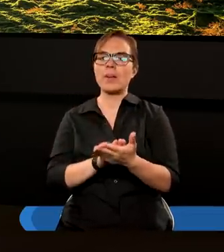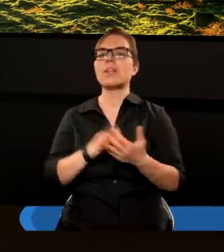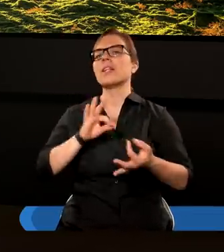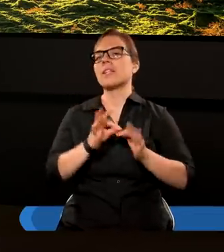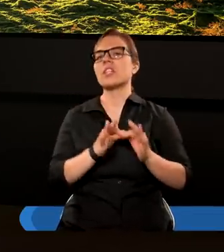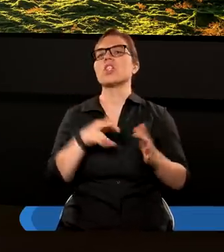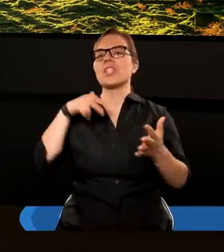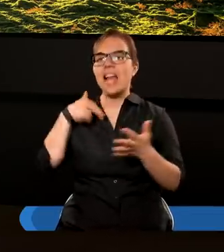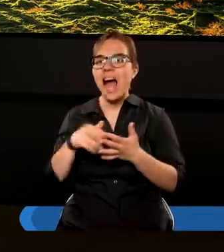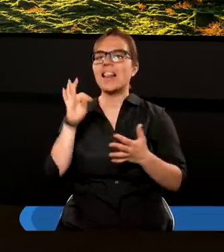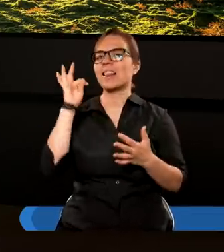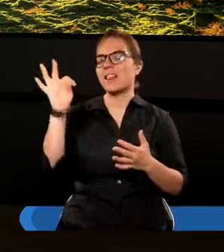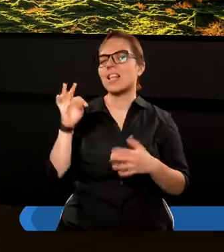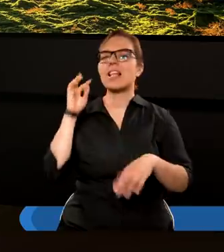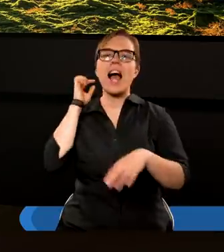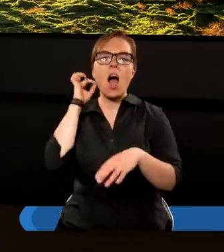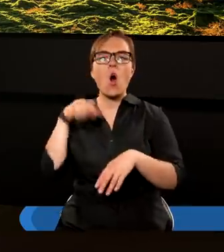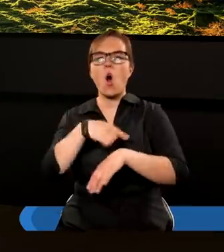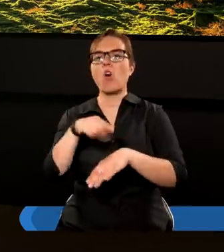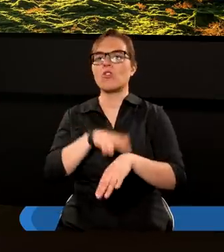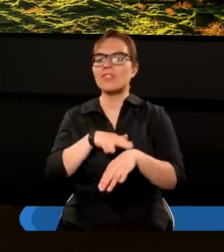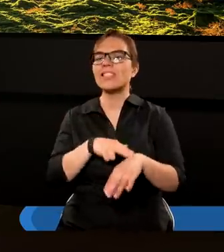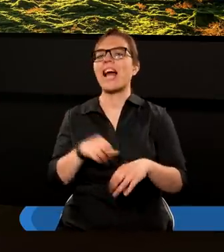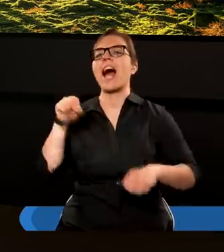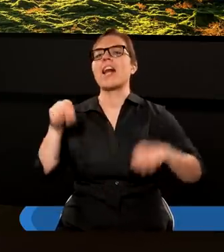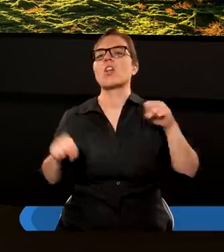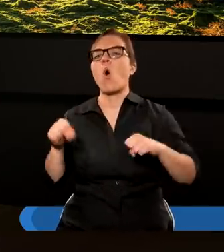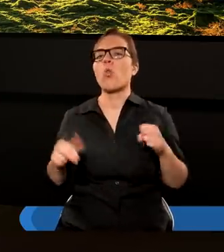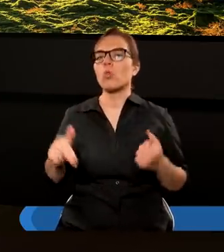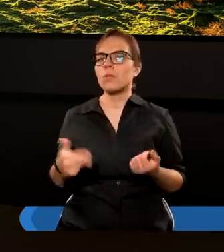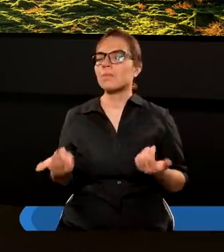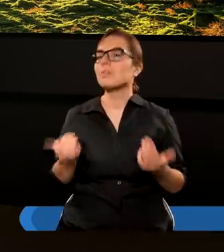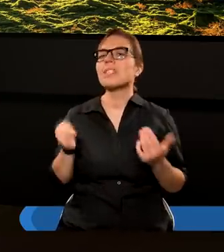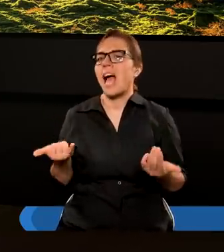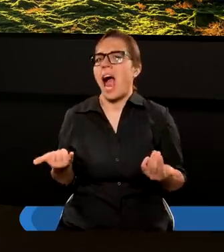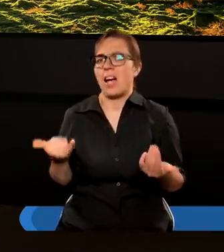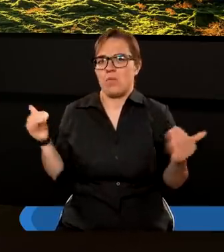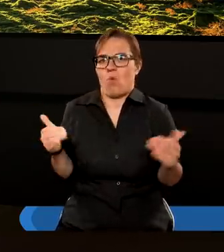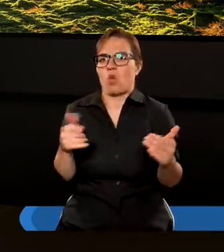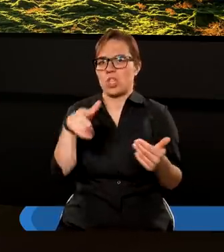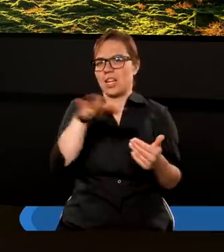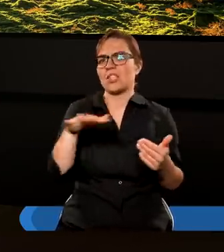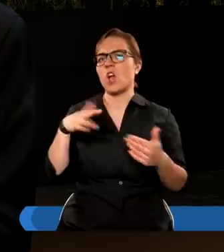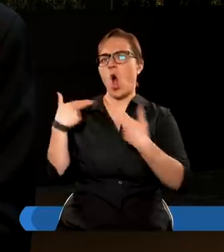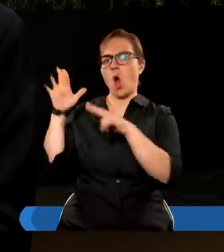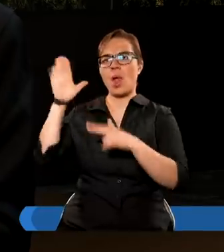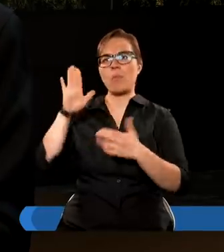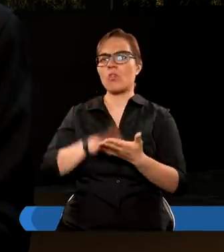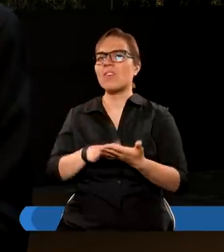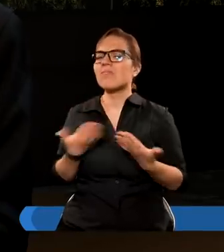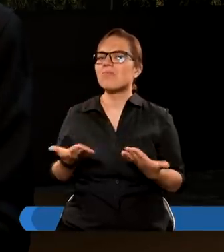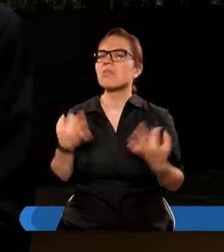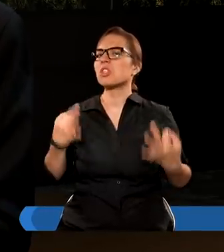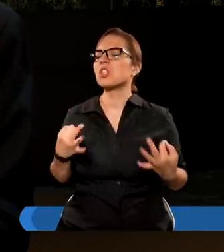gdyż nadeszła godzina sądu Jego. Jak możemy oddać Bogu chwałę? W